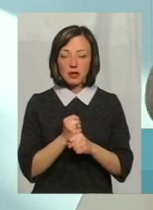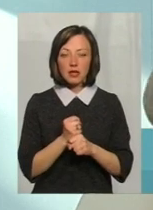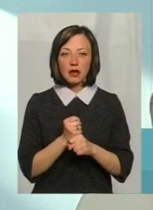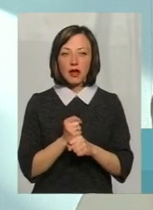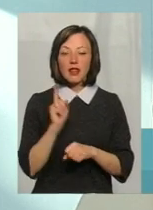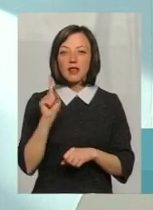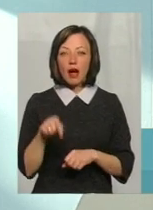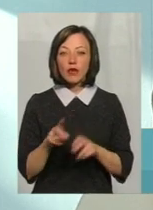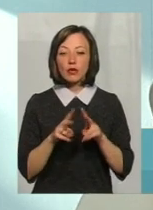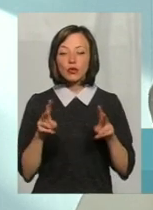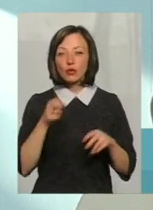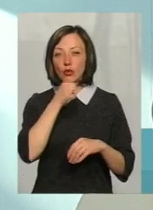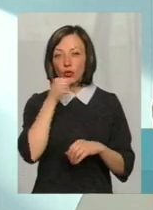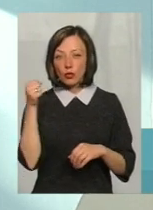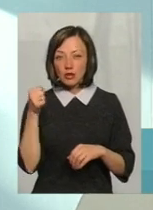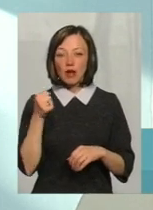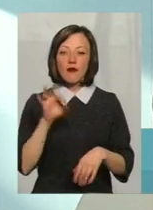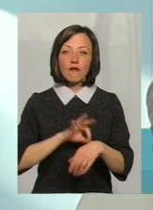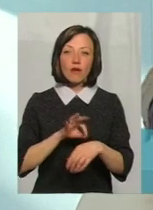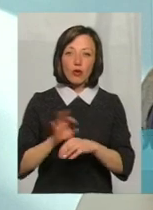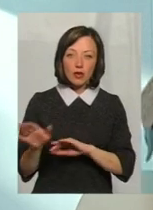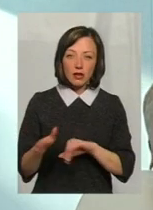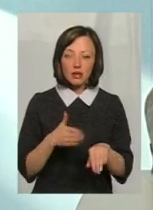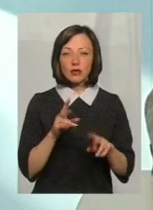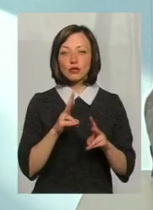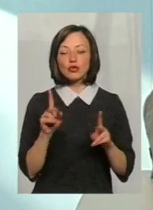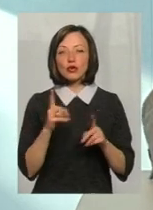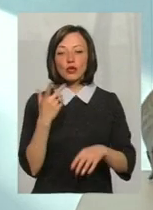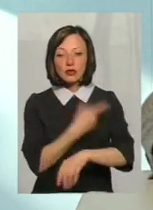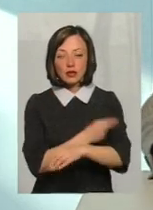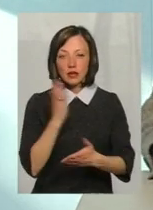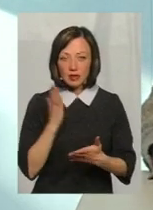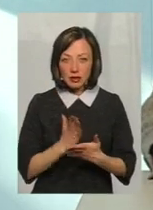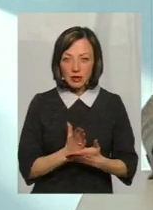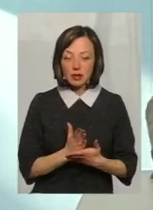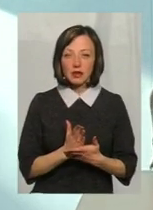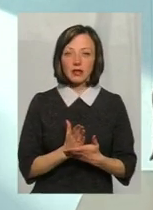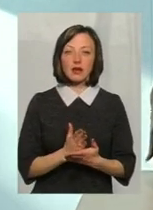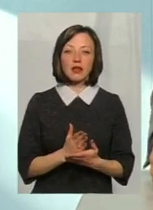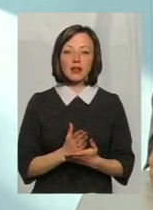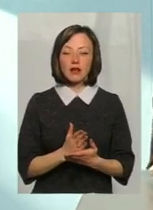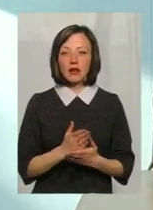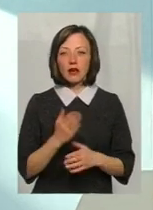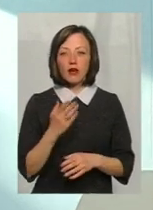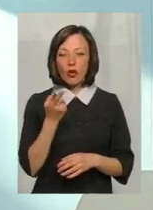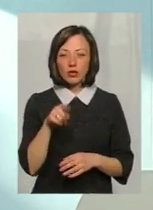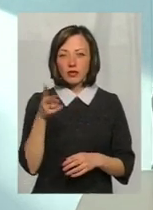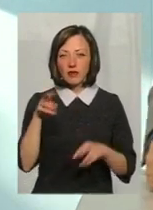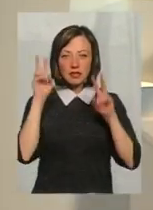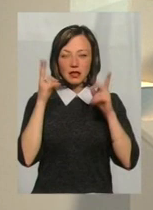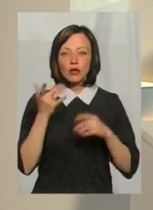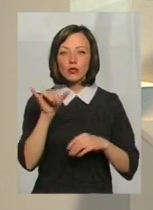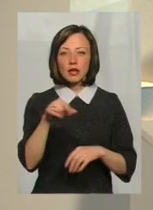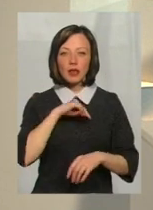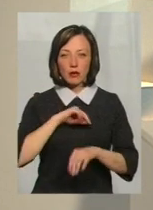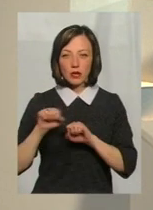Навіть ті, що дорослі, ті, що перехворіли, ті, що отримали щеплення, одно, два, ніхто ж не знає, який в тебе